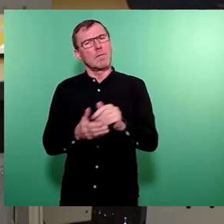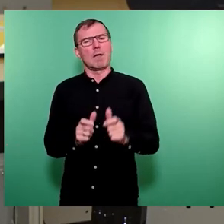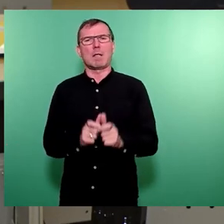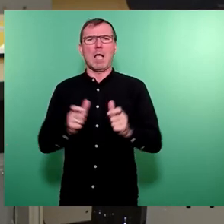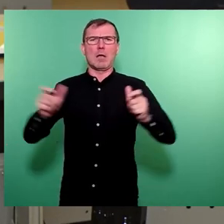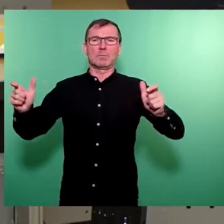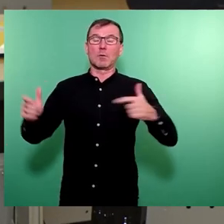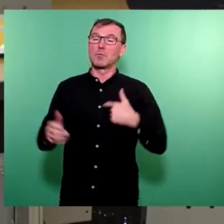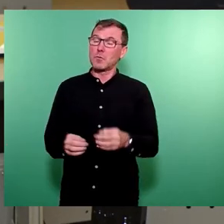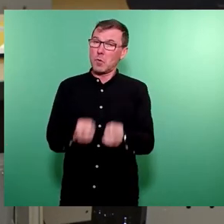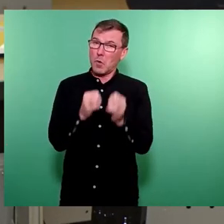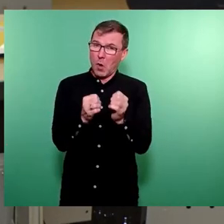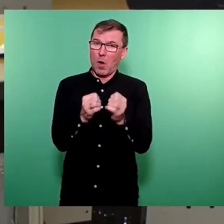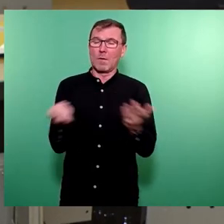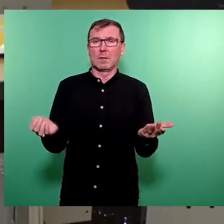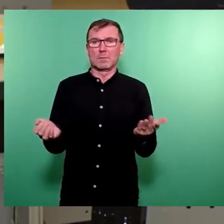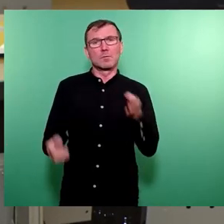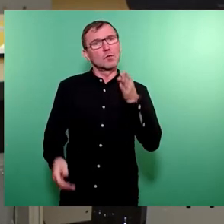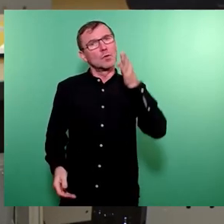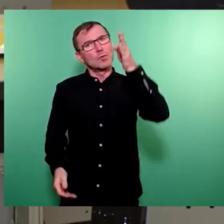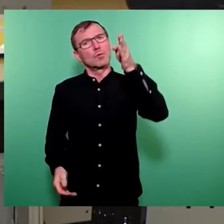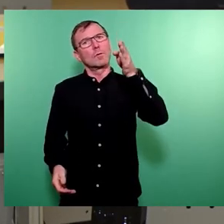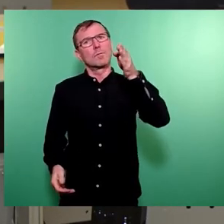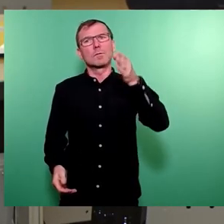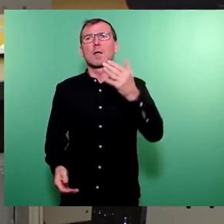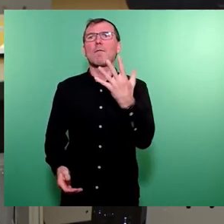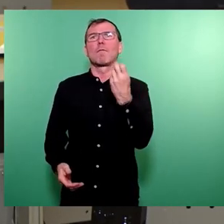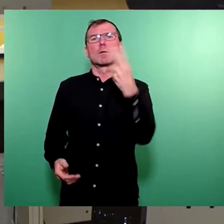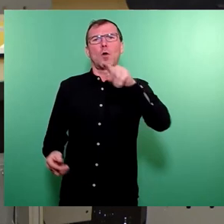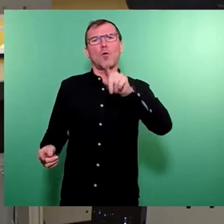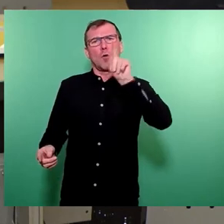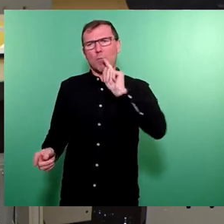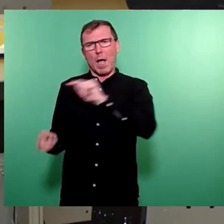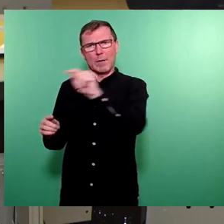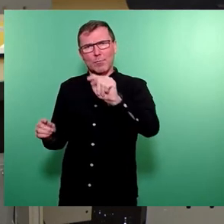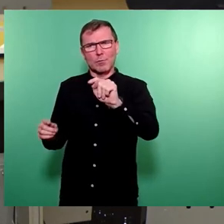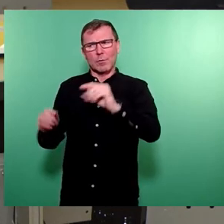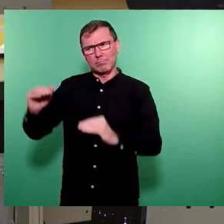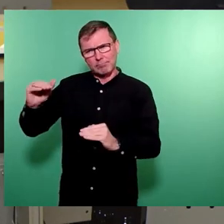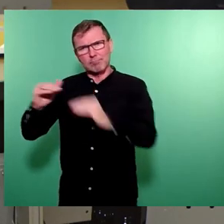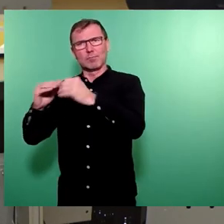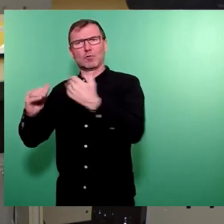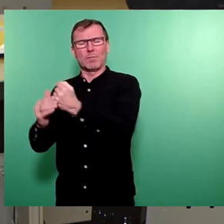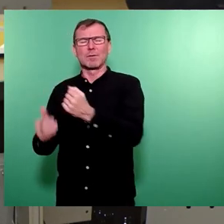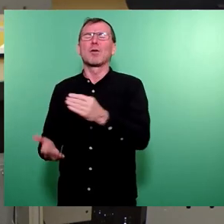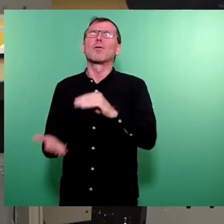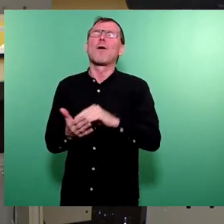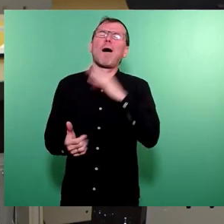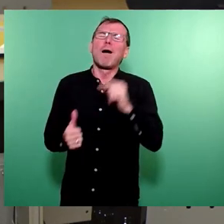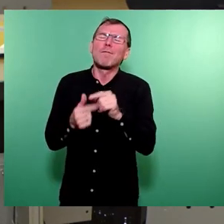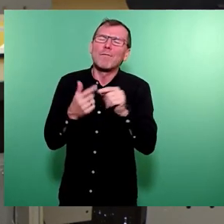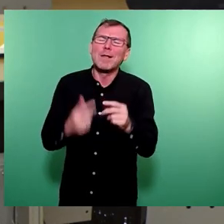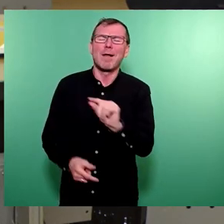hoffe, dass wir zukünftig auch zu den 25 Euro pro Einwohner und Einwohnerin kommen. Es stecken noch ganz viele kleine